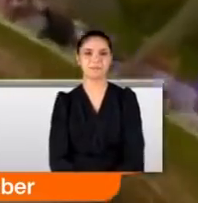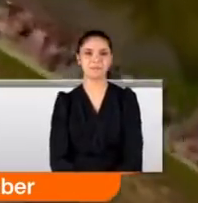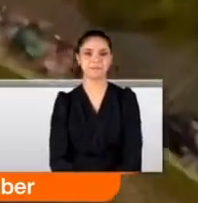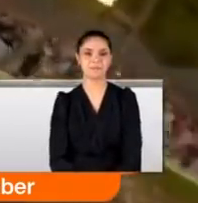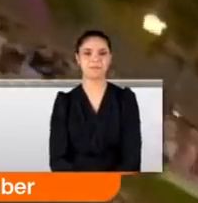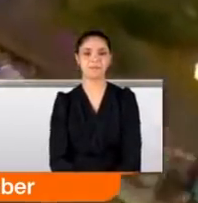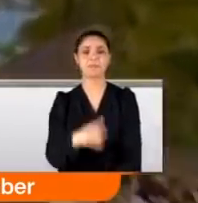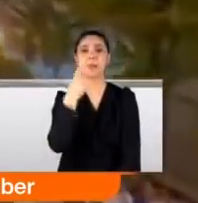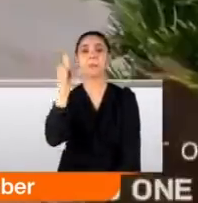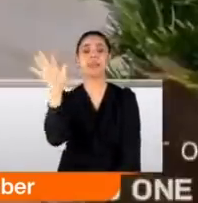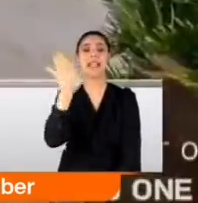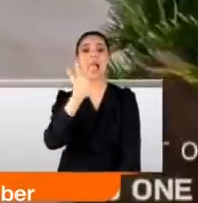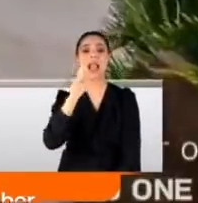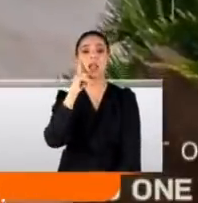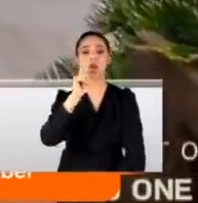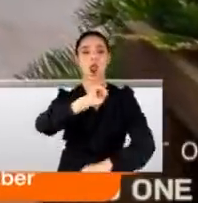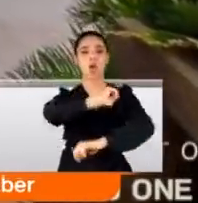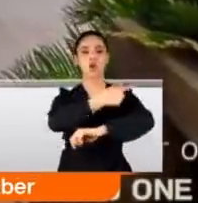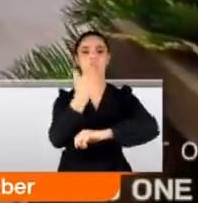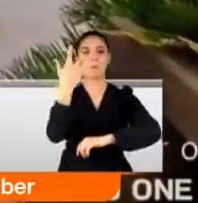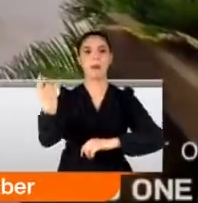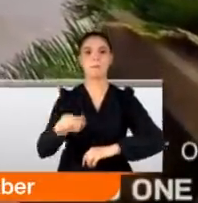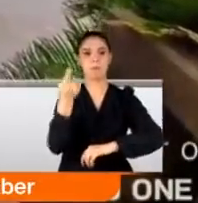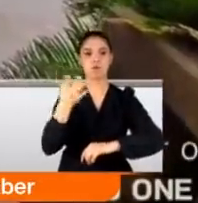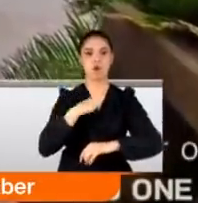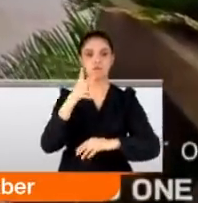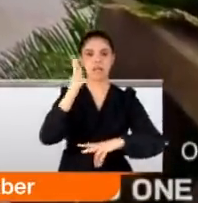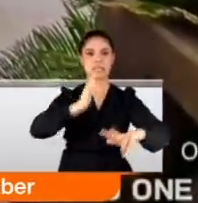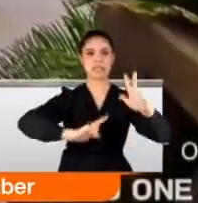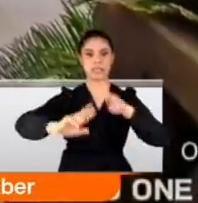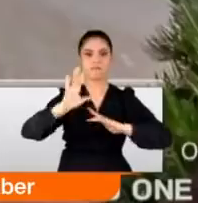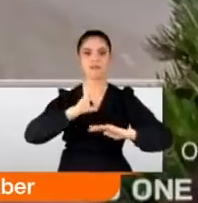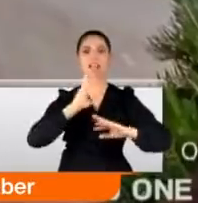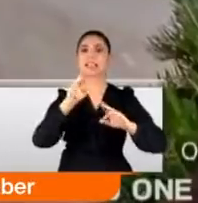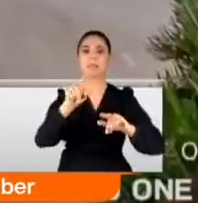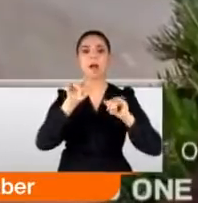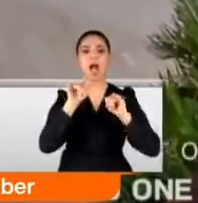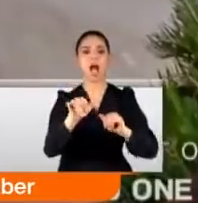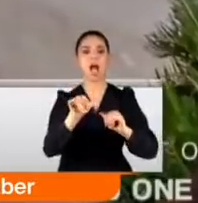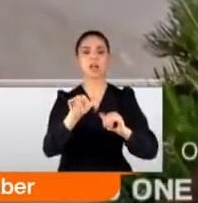1050 beygir gücündeki 5 motordan oluşan jet suit giyilebilir bir kıyafet.